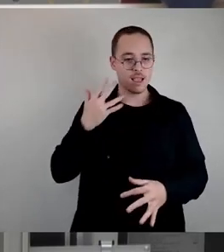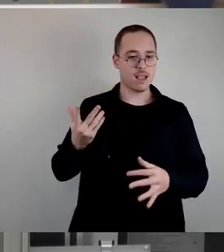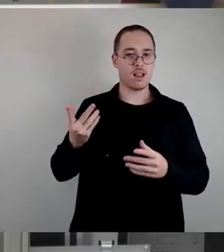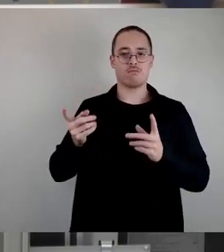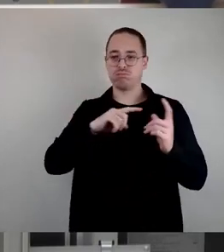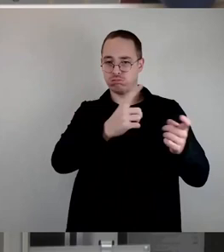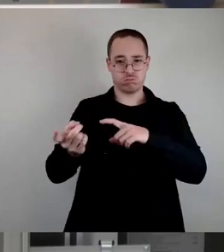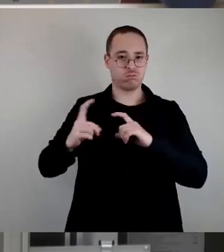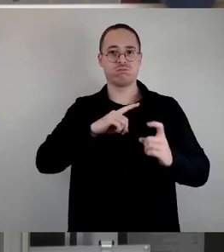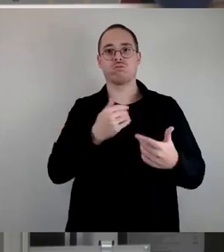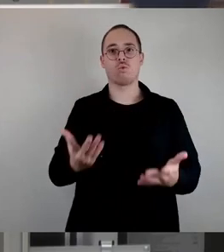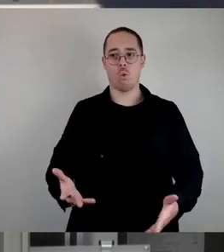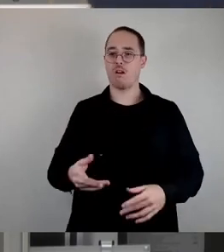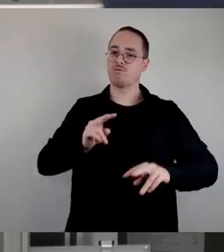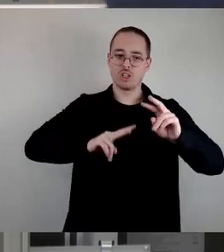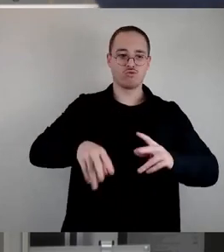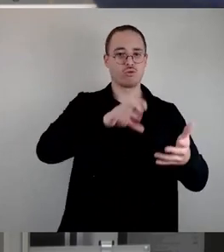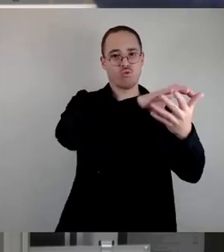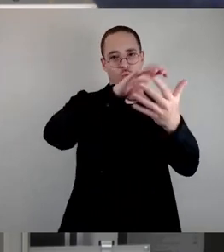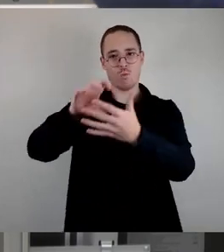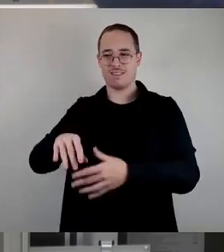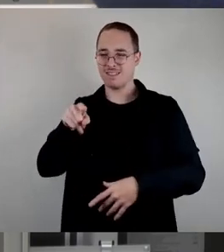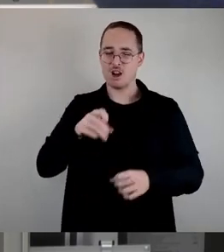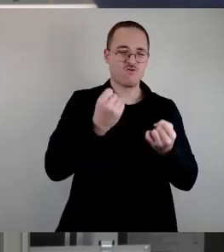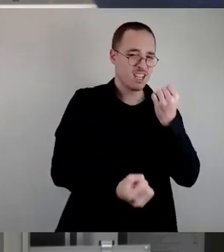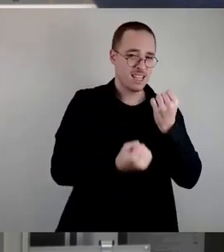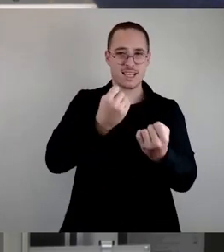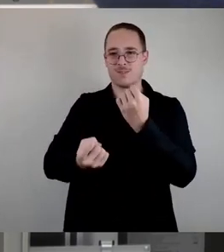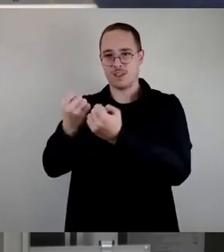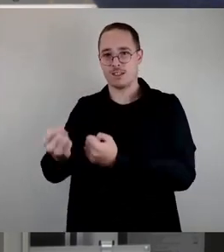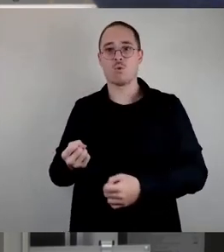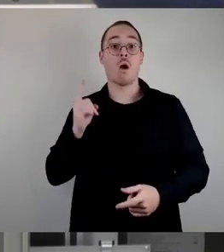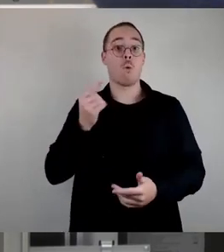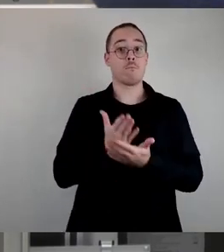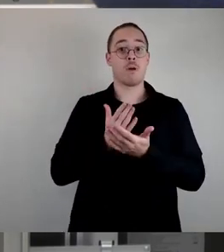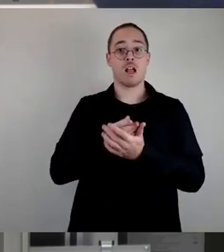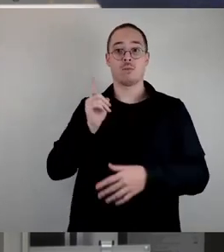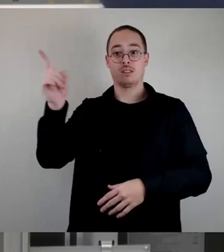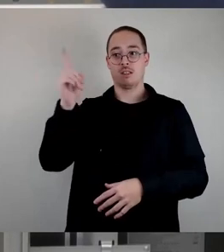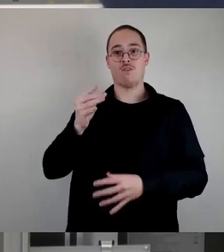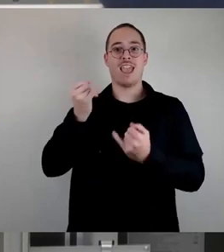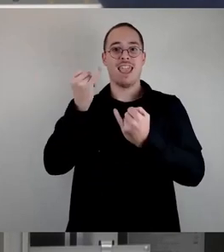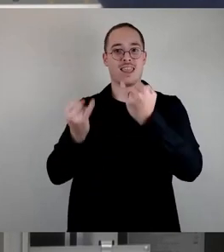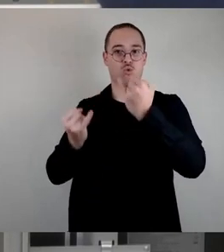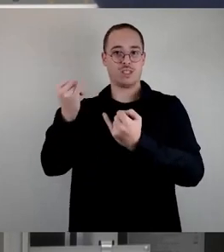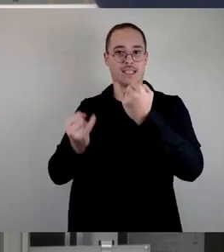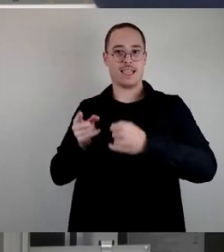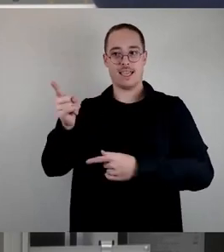gesprochen, wie sich das auswirken wird, was die Industrieansiedlungen angeht in unserer Stadt, dass wir auch weiterhin